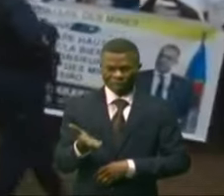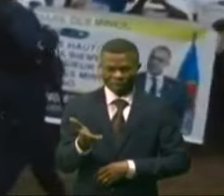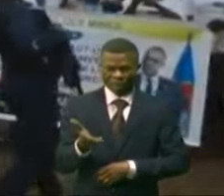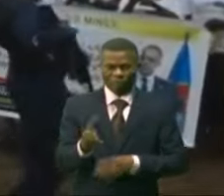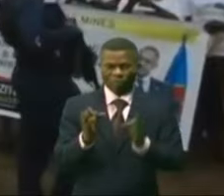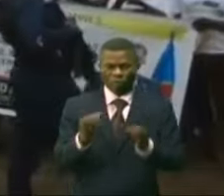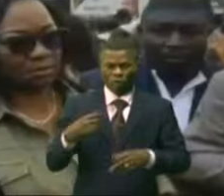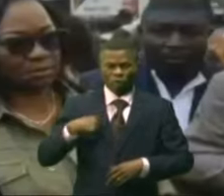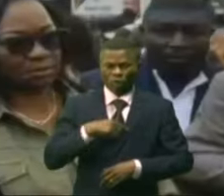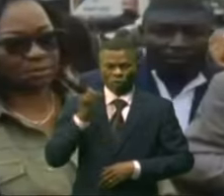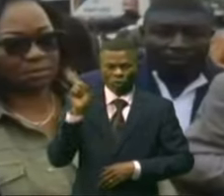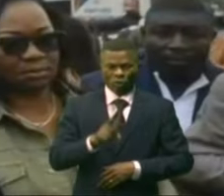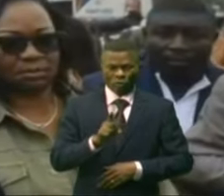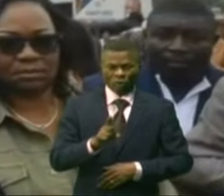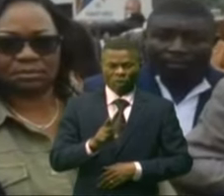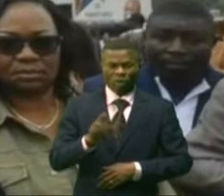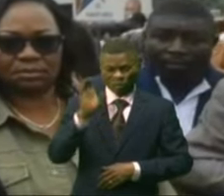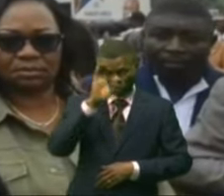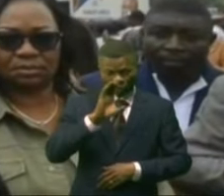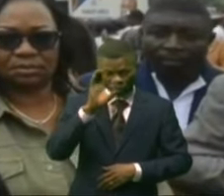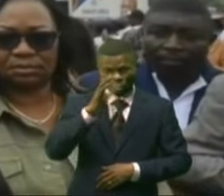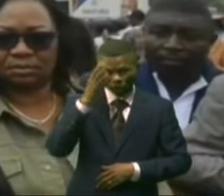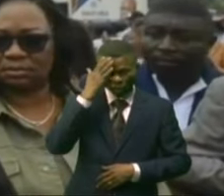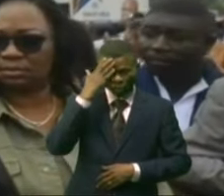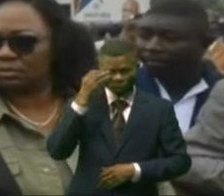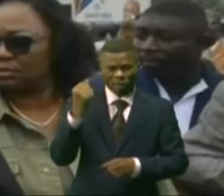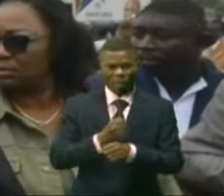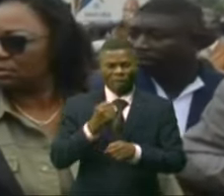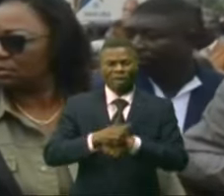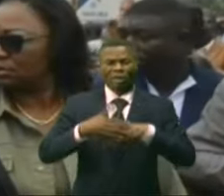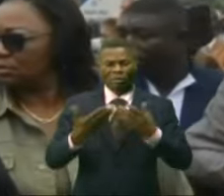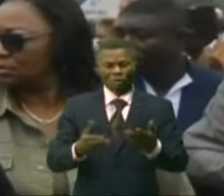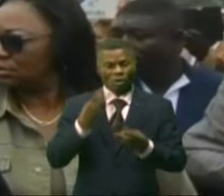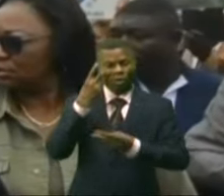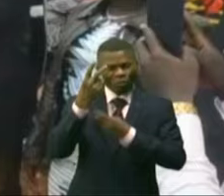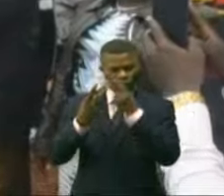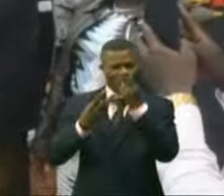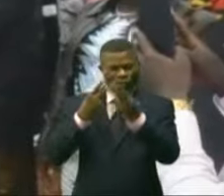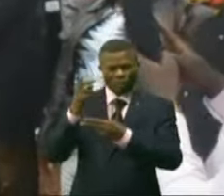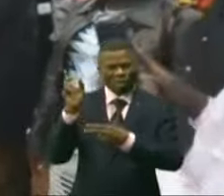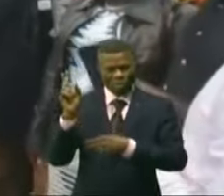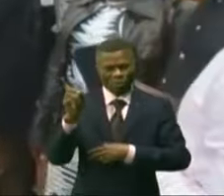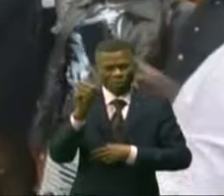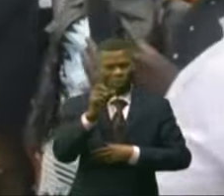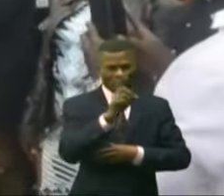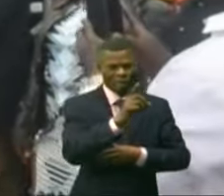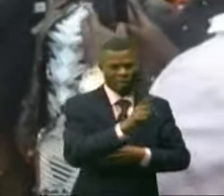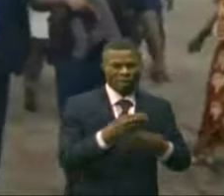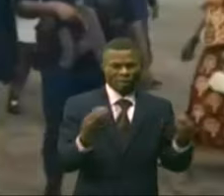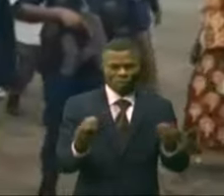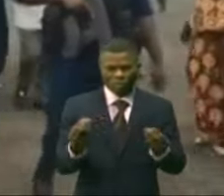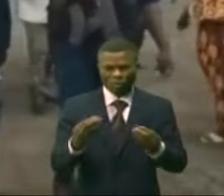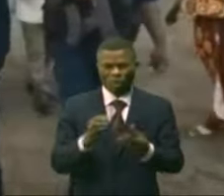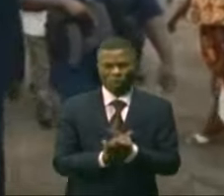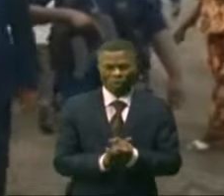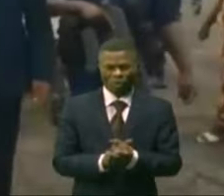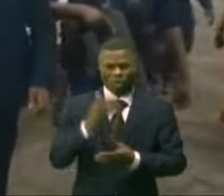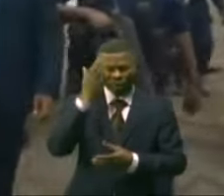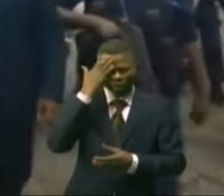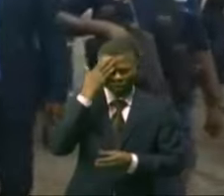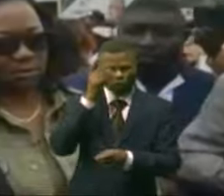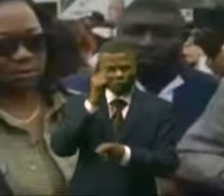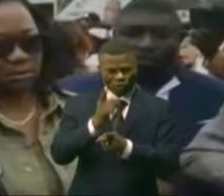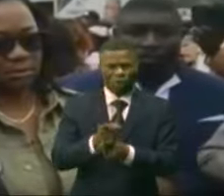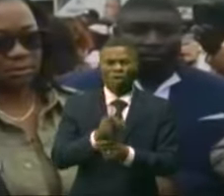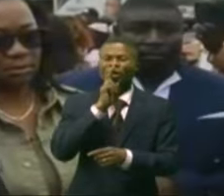nous sommes ici dans une démarche de faire une tournée pour, je dirais, nous rendre compte de